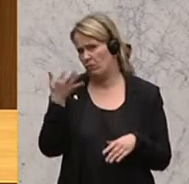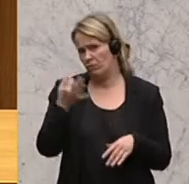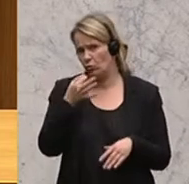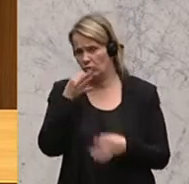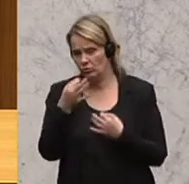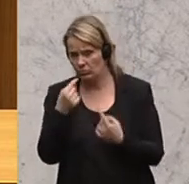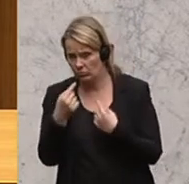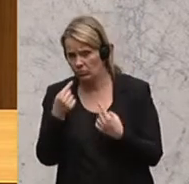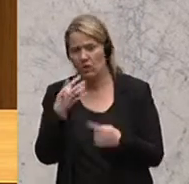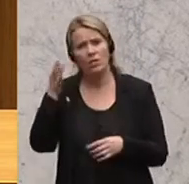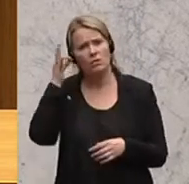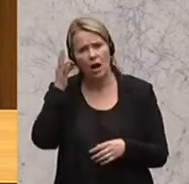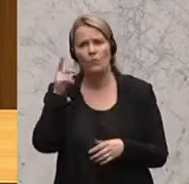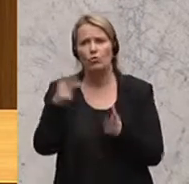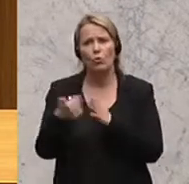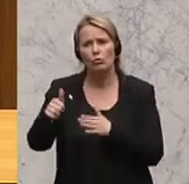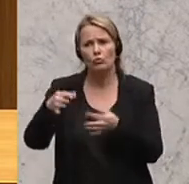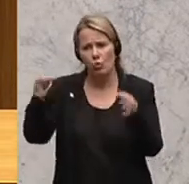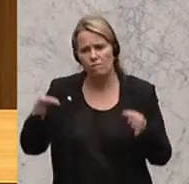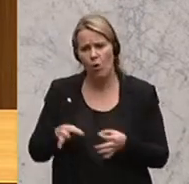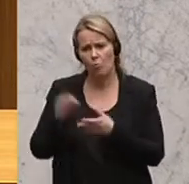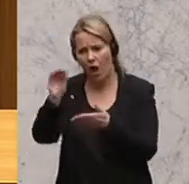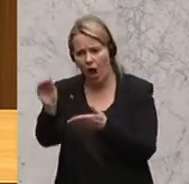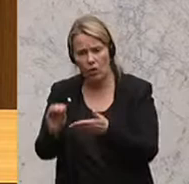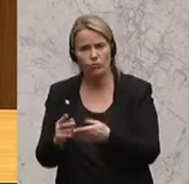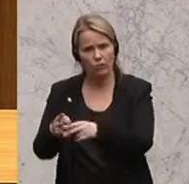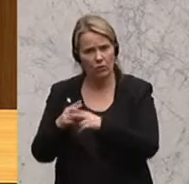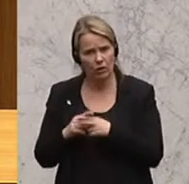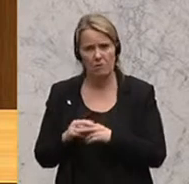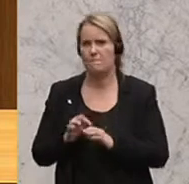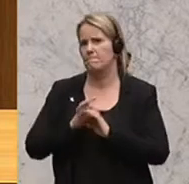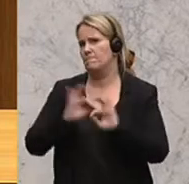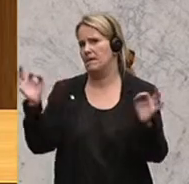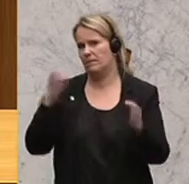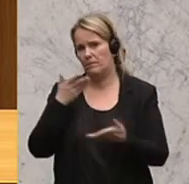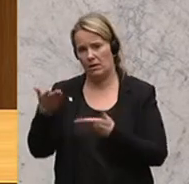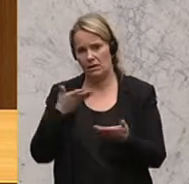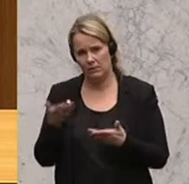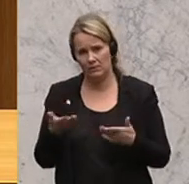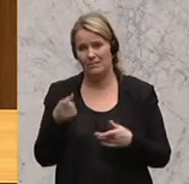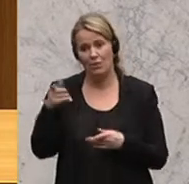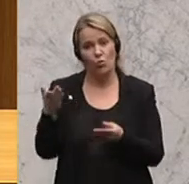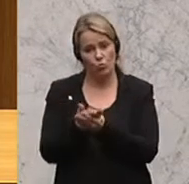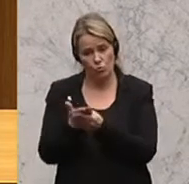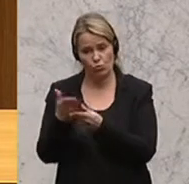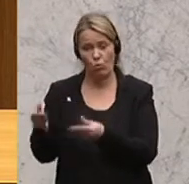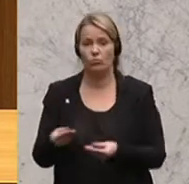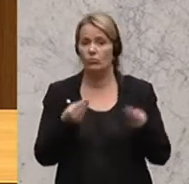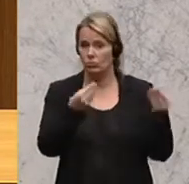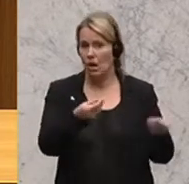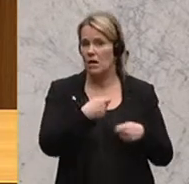gedauert. Die Dame dort hat mir sogar noch die Formulare ausgefüllt und ich bin dort bestens beraten worden. Mit diesen Unterlagen gehe ich dann zur